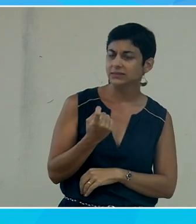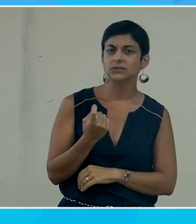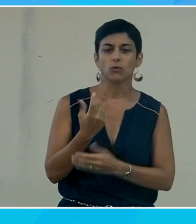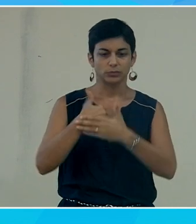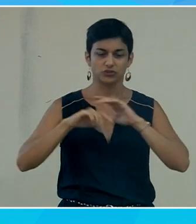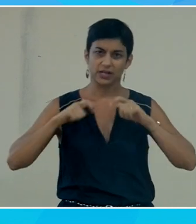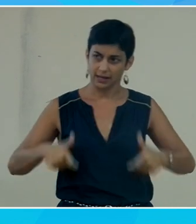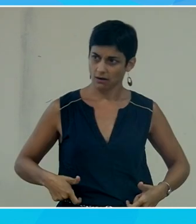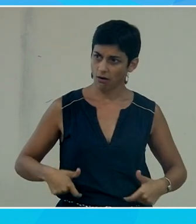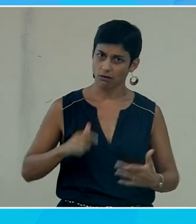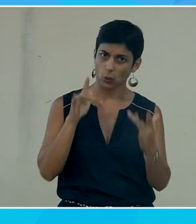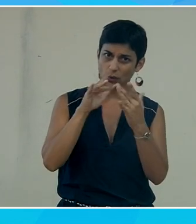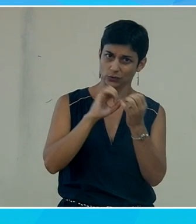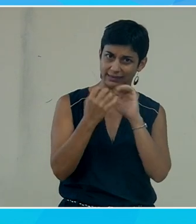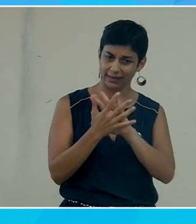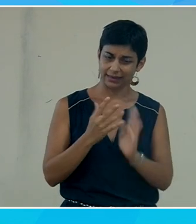scolaire c'est ça